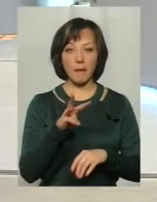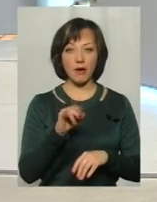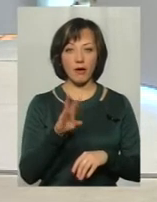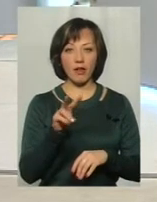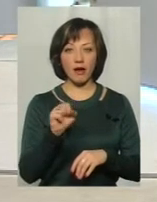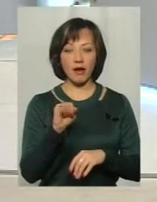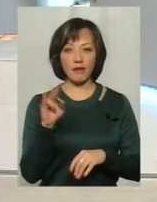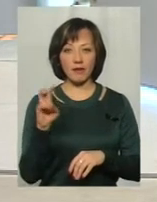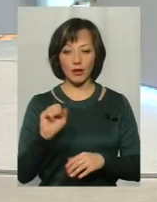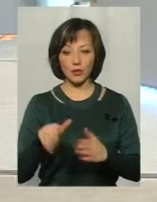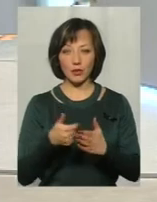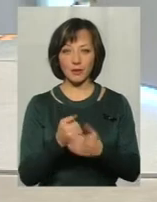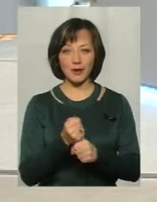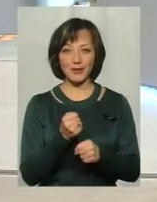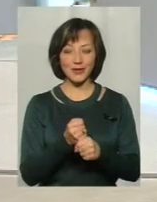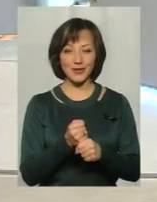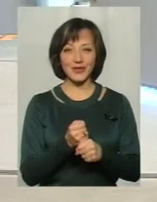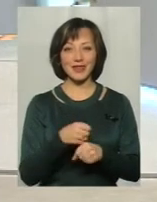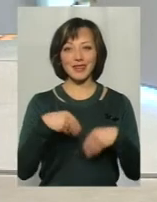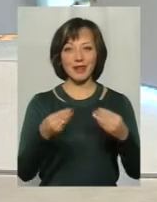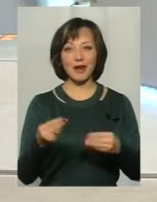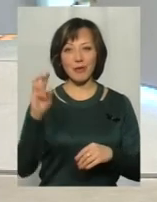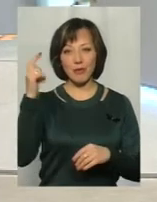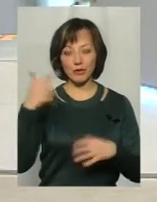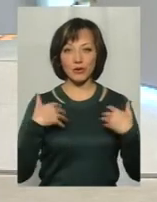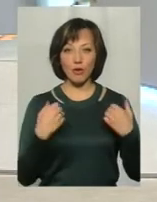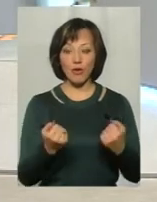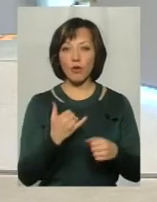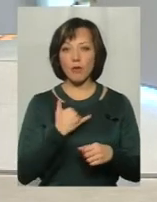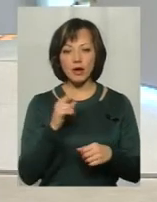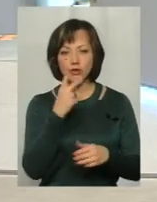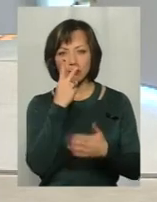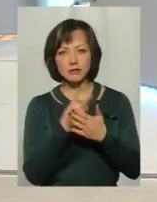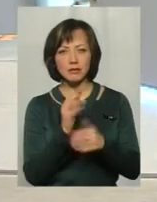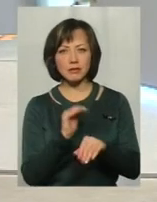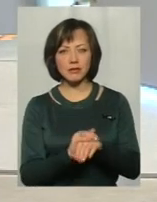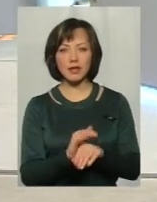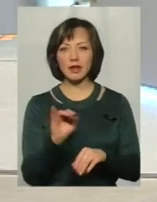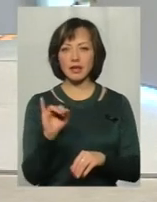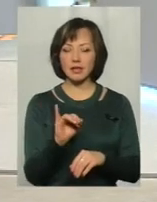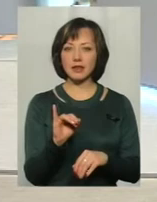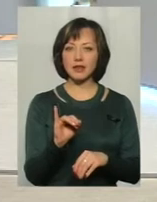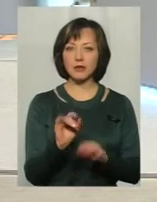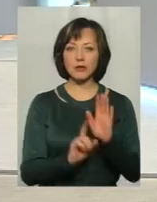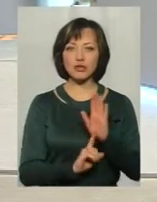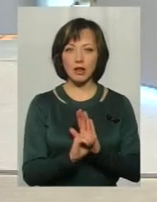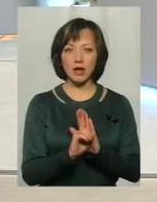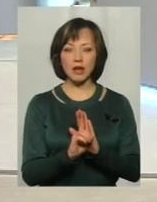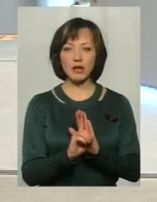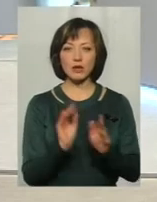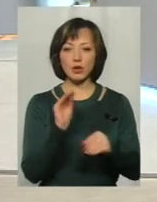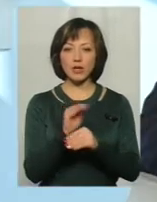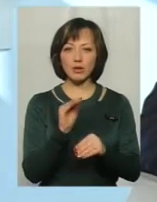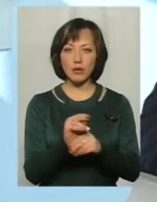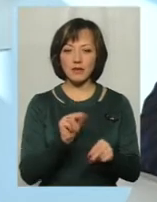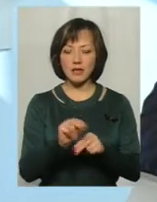до цього часу ще працює, і дай Бог її здоров'я, от вона в мені щось розгляділа, побачила, і почала десь додаткові